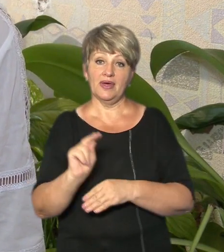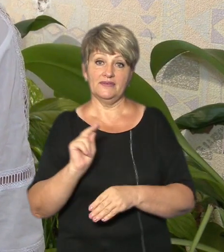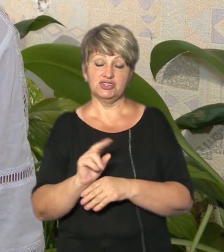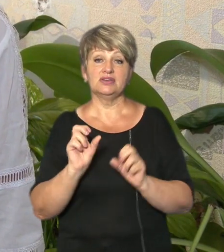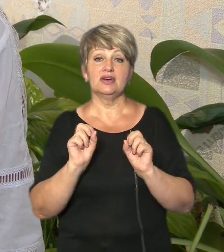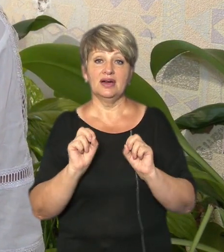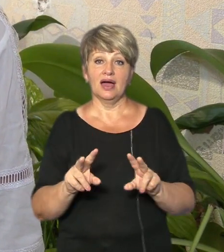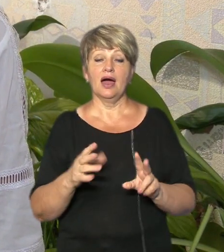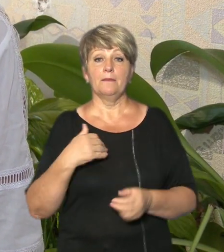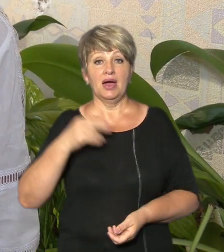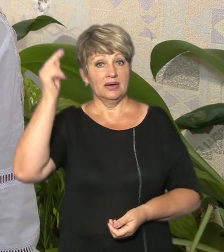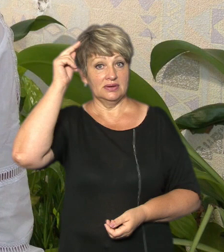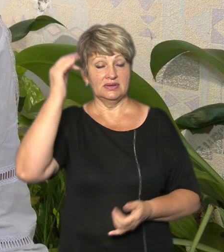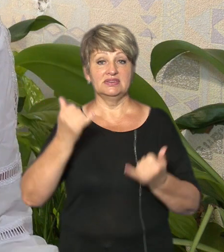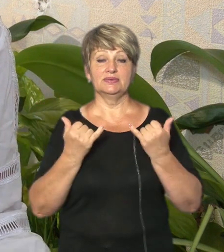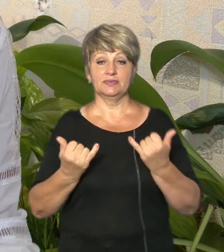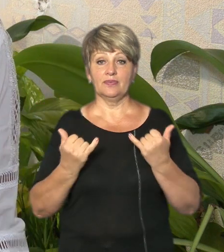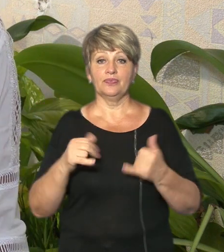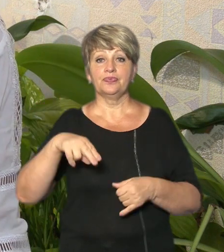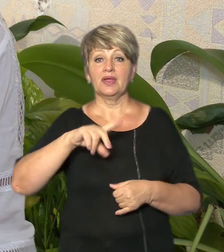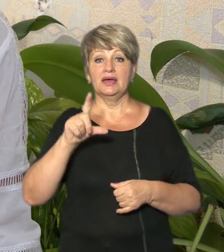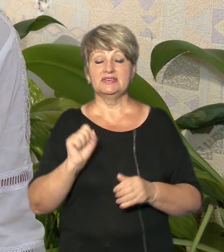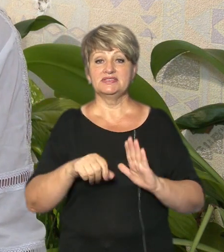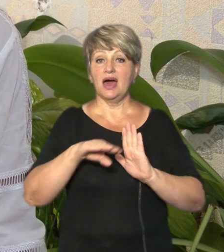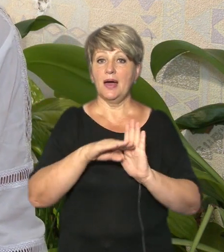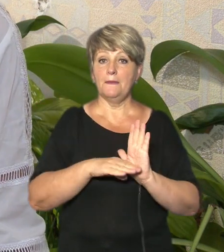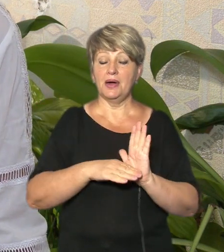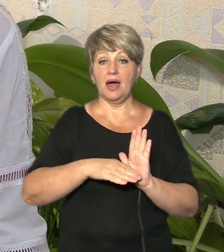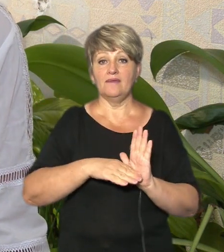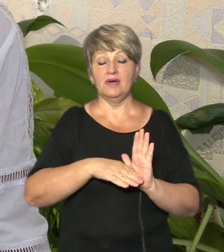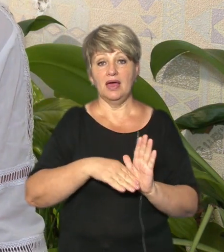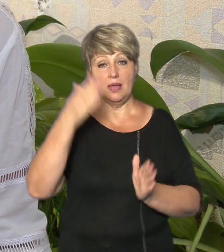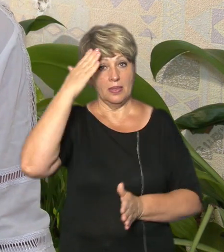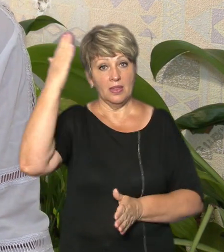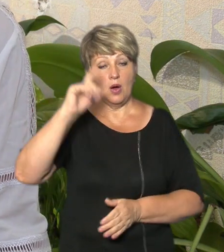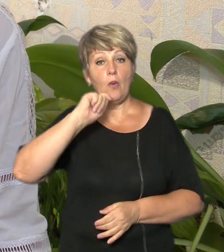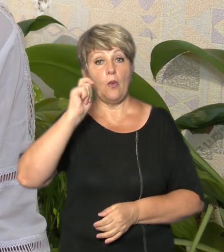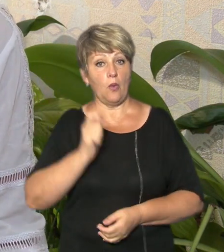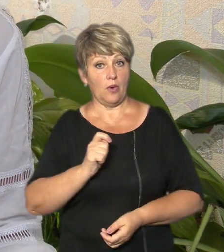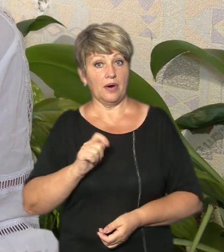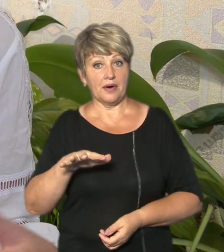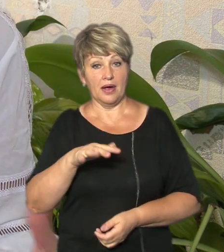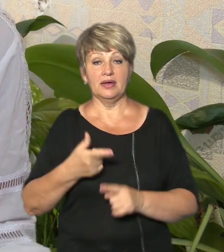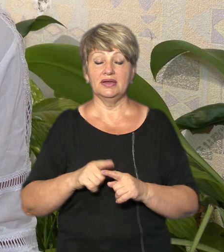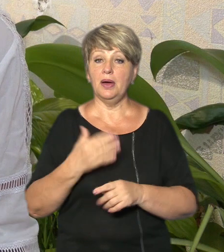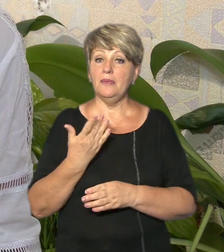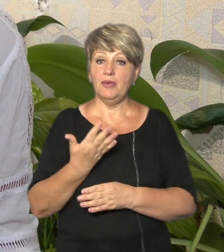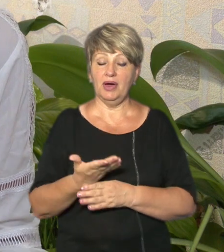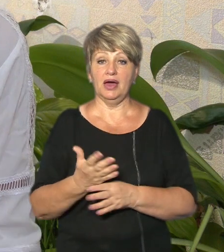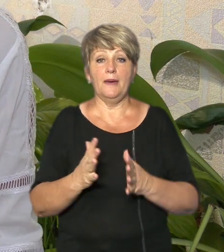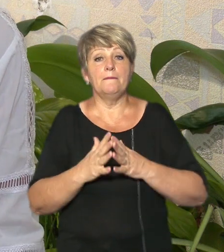як ми навчаємося за програмою інтелект України це вимагає більш